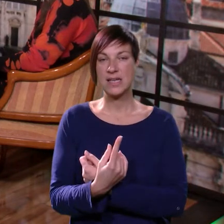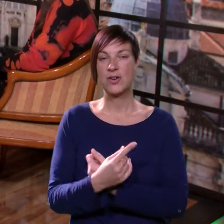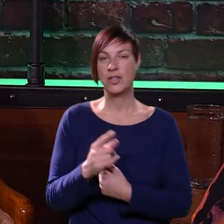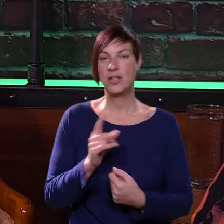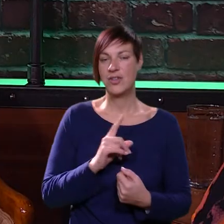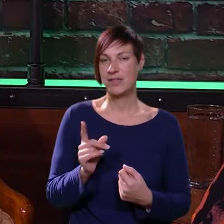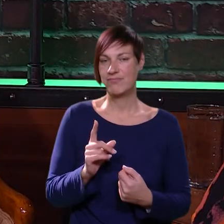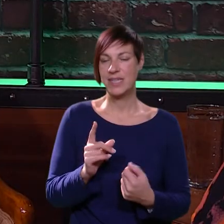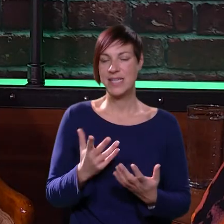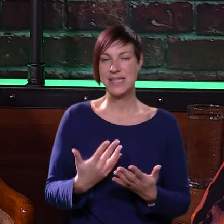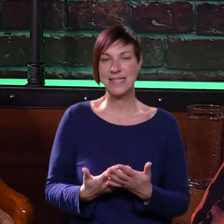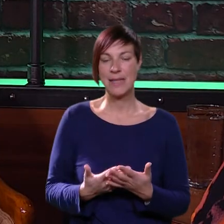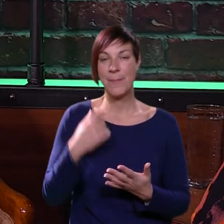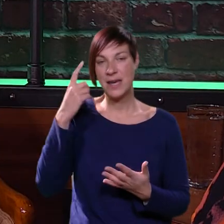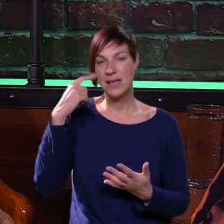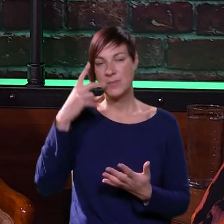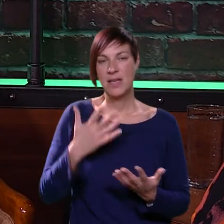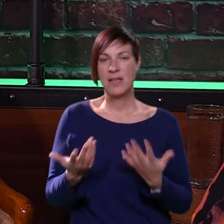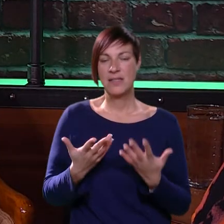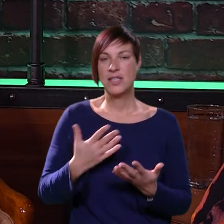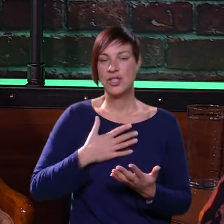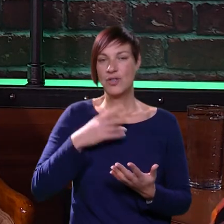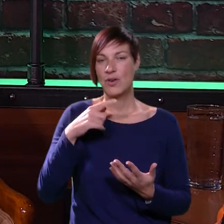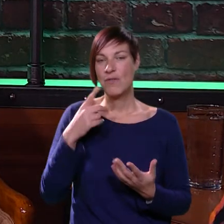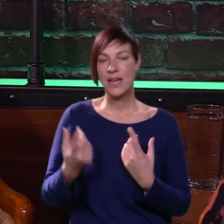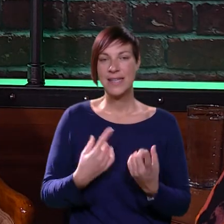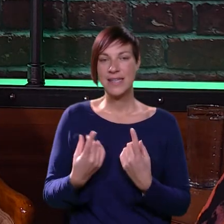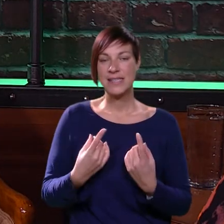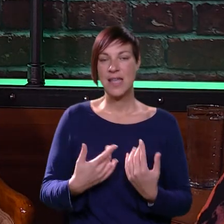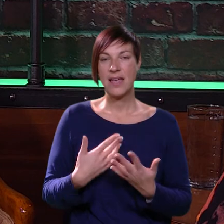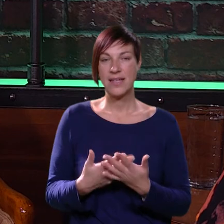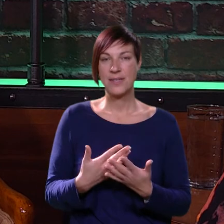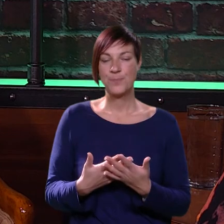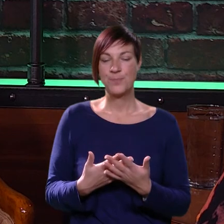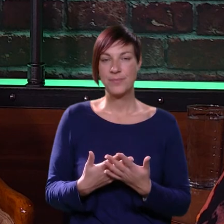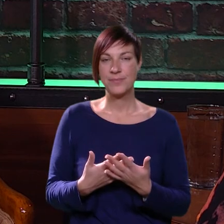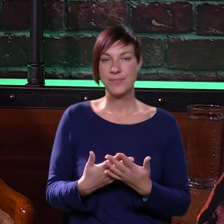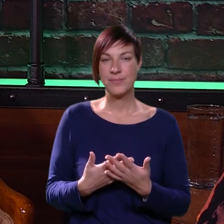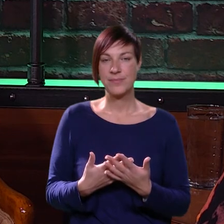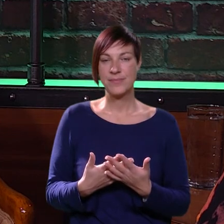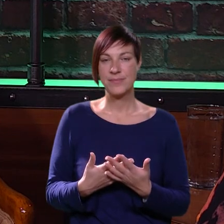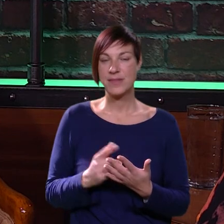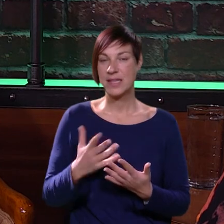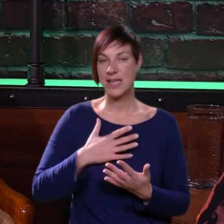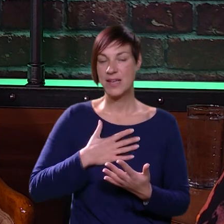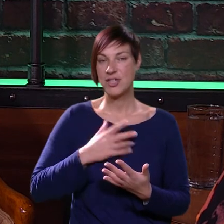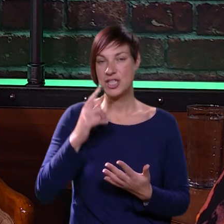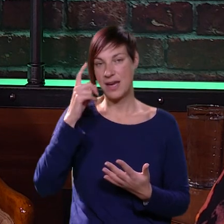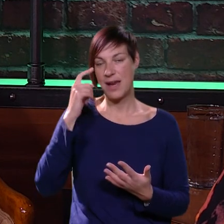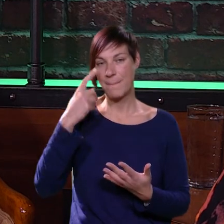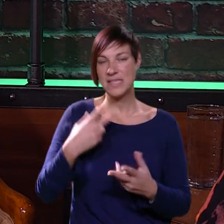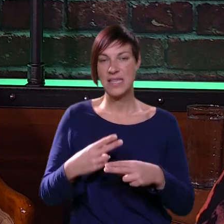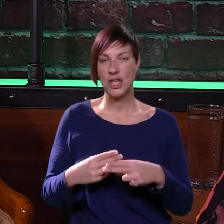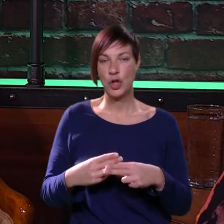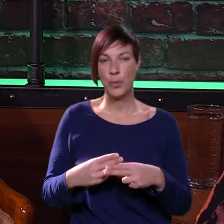dogodilo, uopće nisam razmišljala sam, zašto to govore da je stanje? Zato što, čak nije osa više, ne